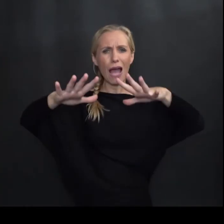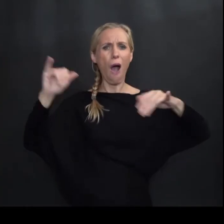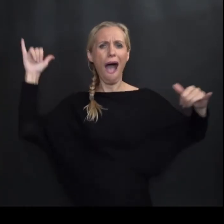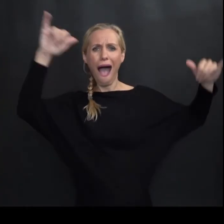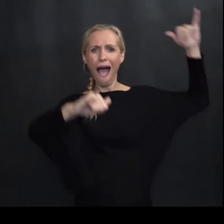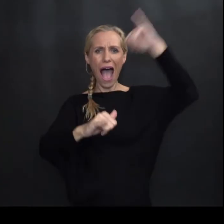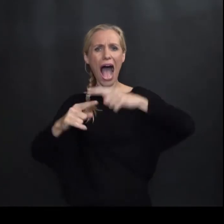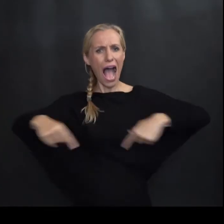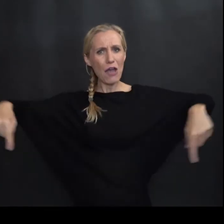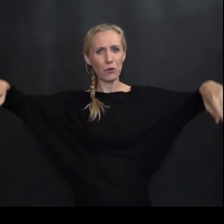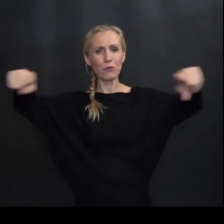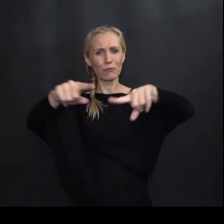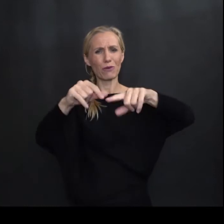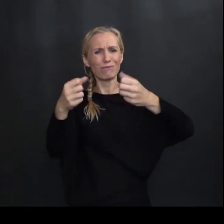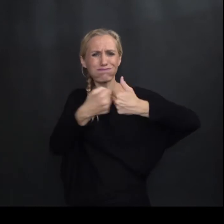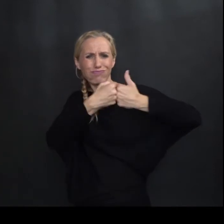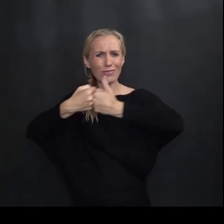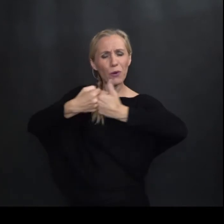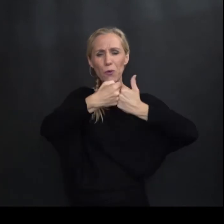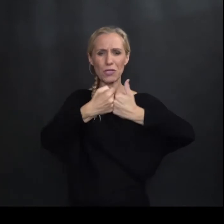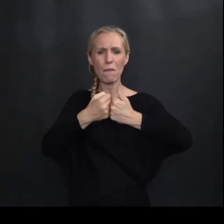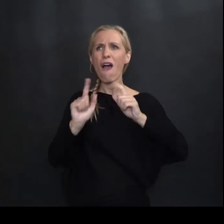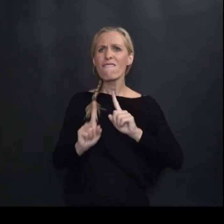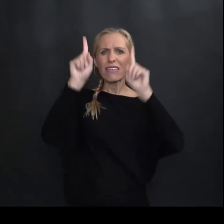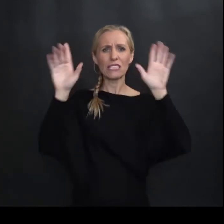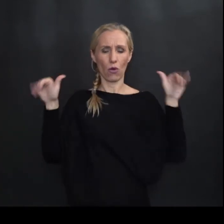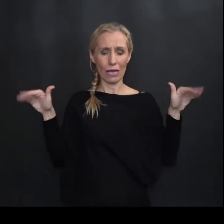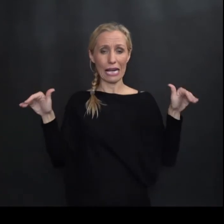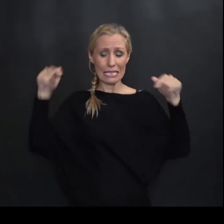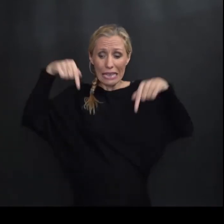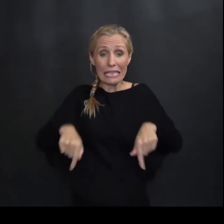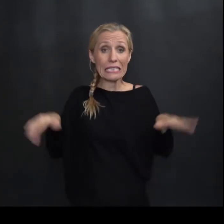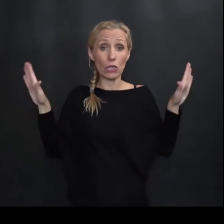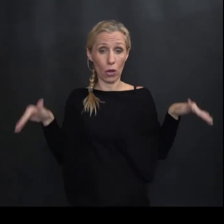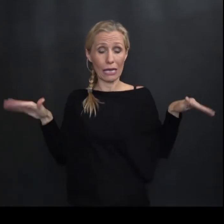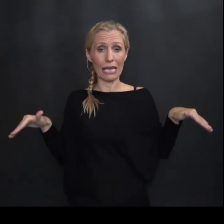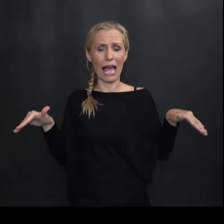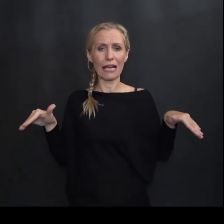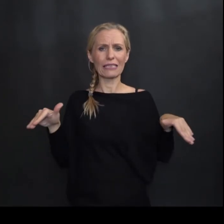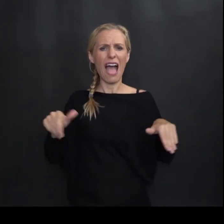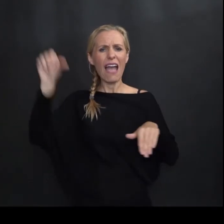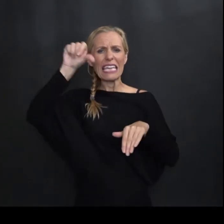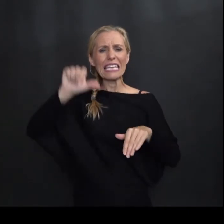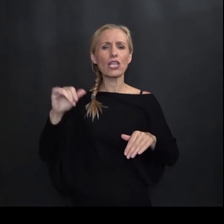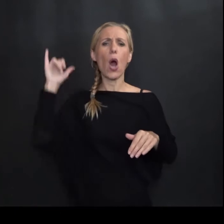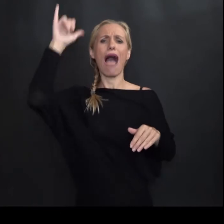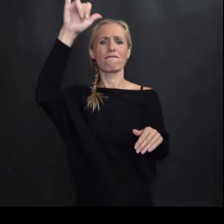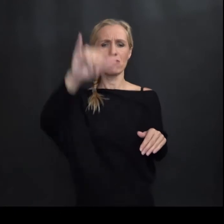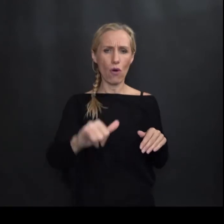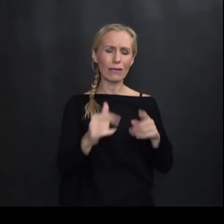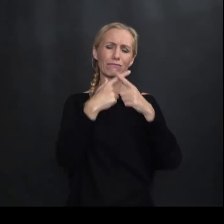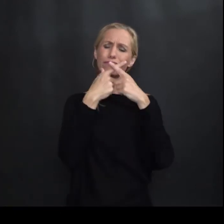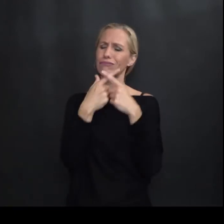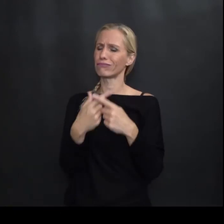Aerodromska gužva Imamo Nisko krilaca Visoko krilaca Hydroaviona Znači